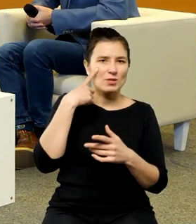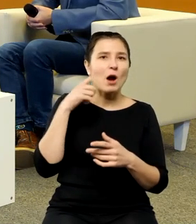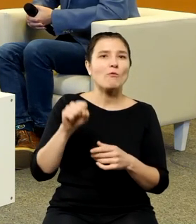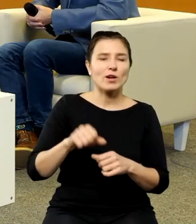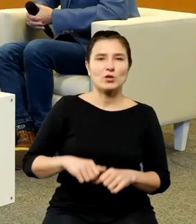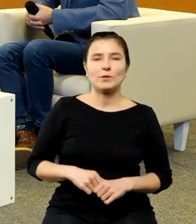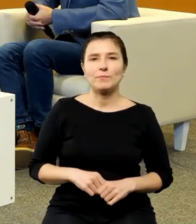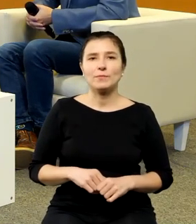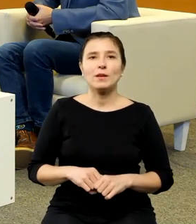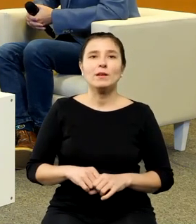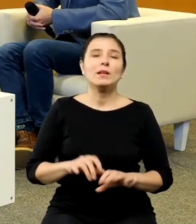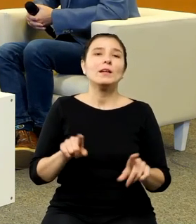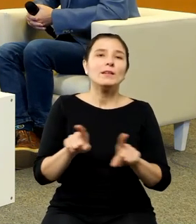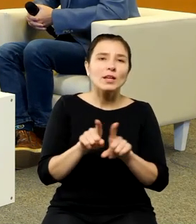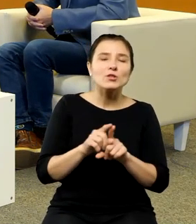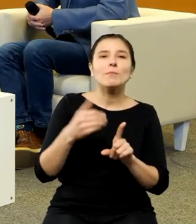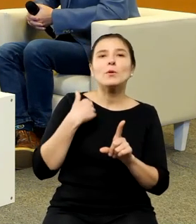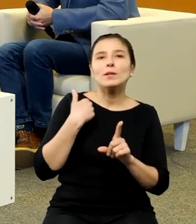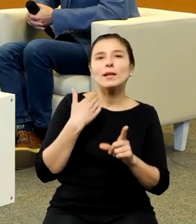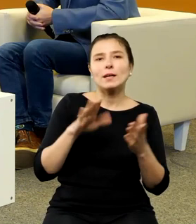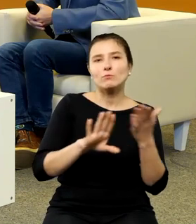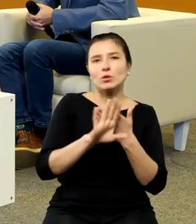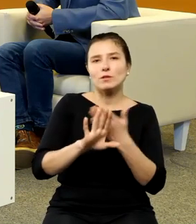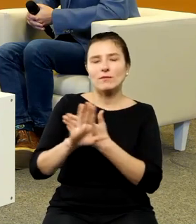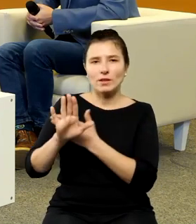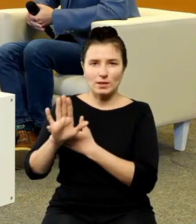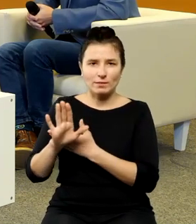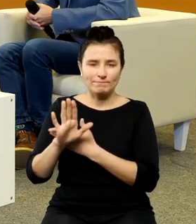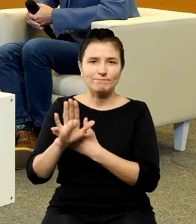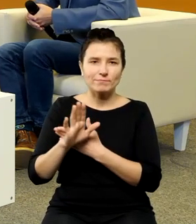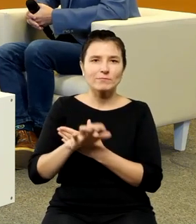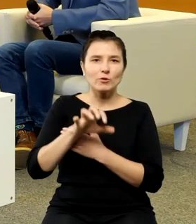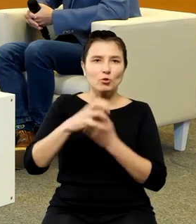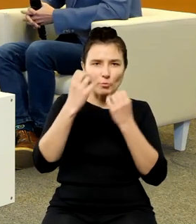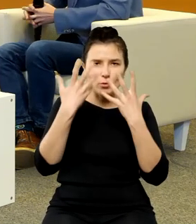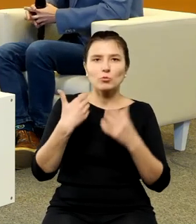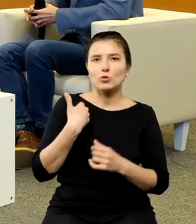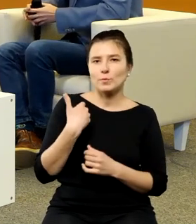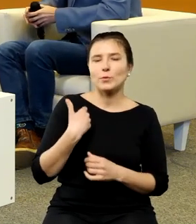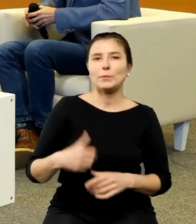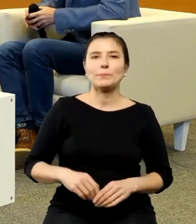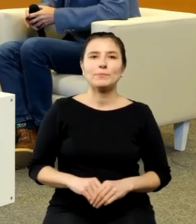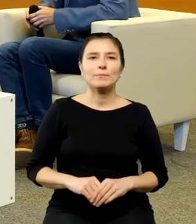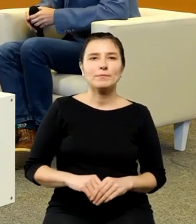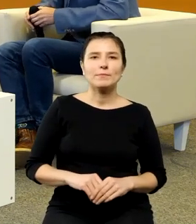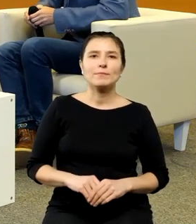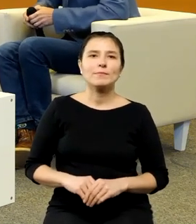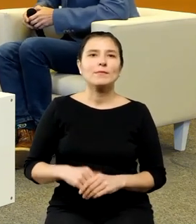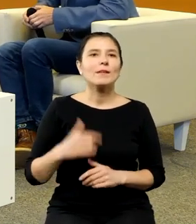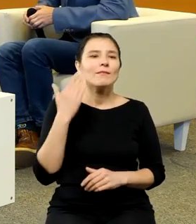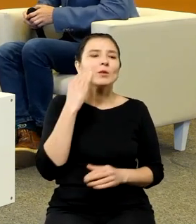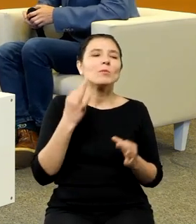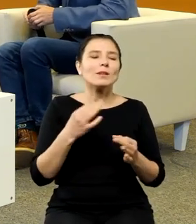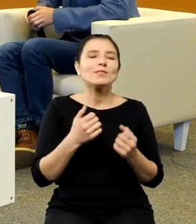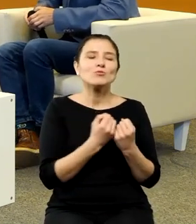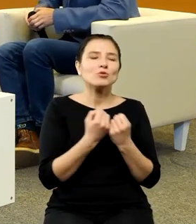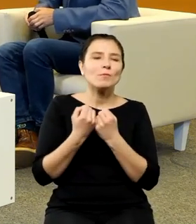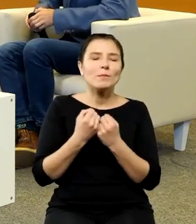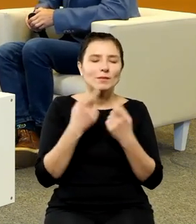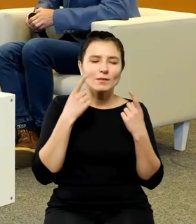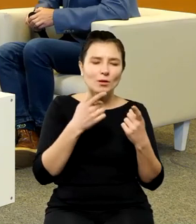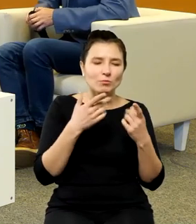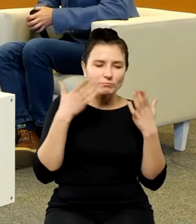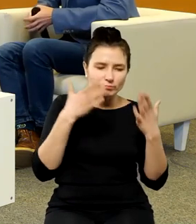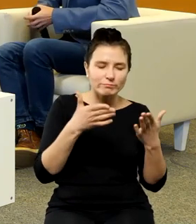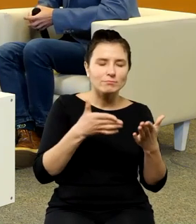przedstawienia kulturowe się pojawiają tutaj wciąż jesteśmy oczywiście w tym sosie narodowościowym Polska znajduje się